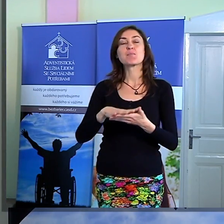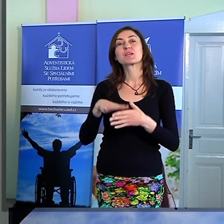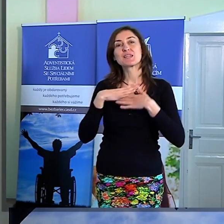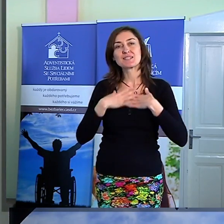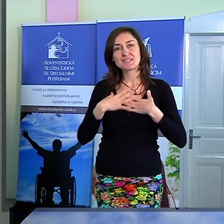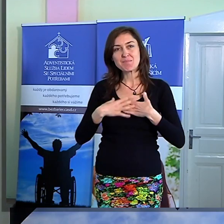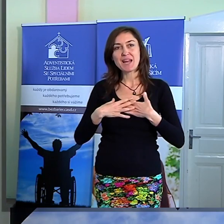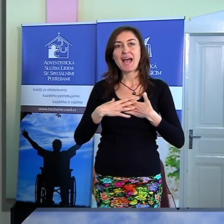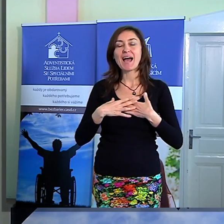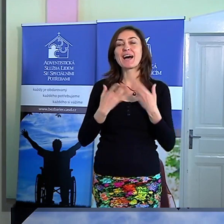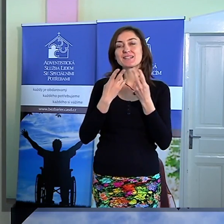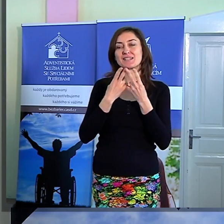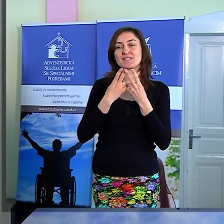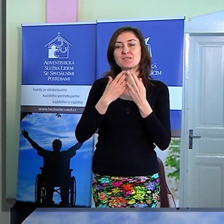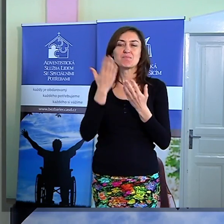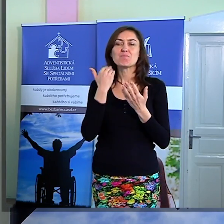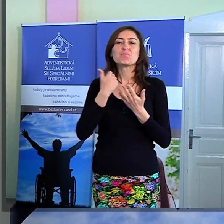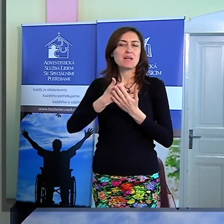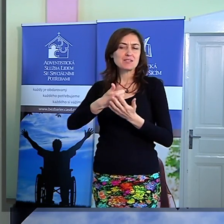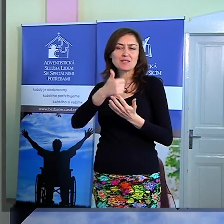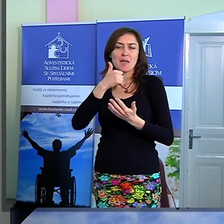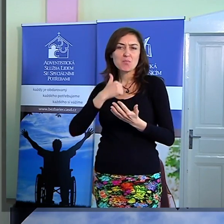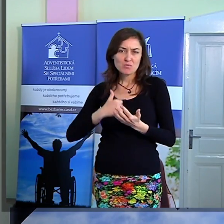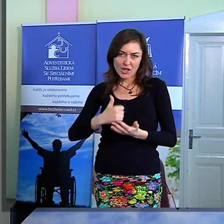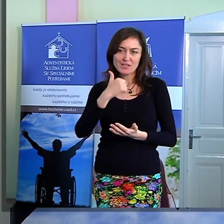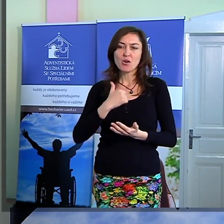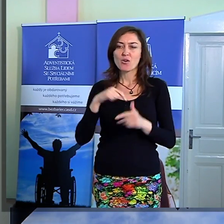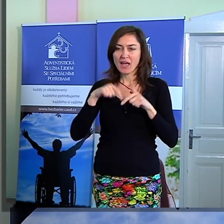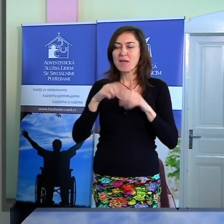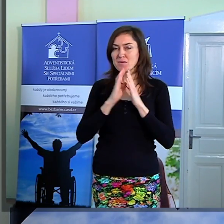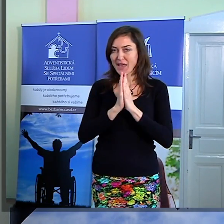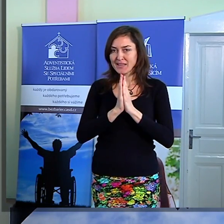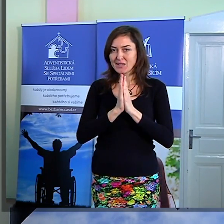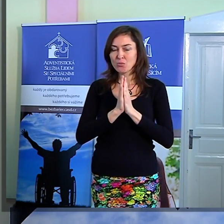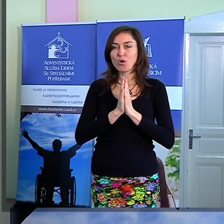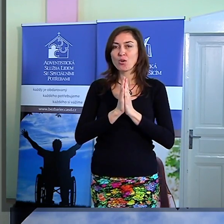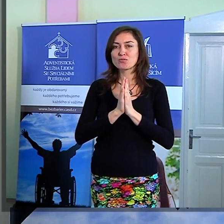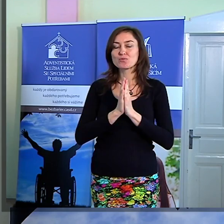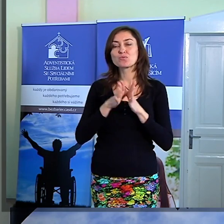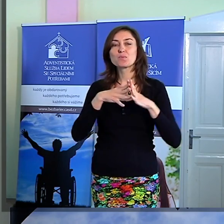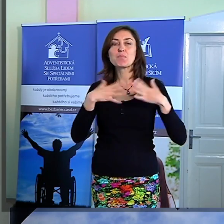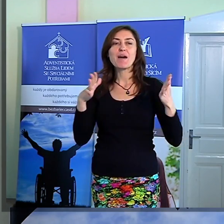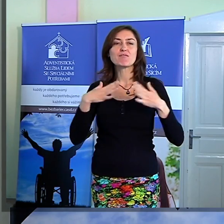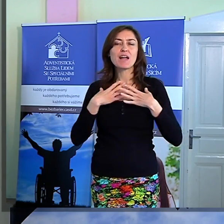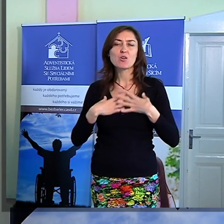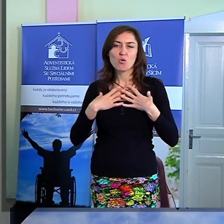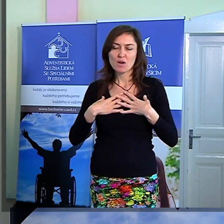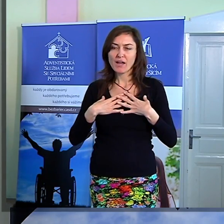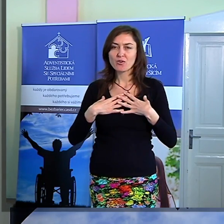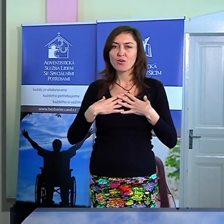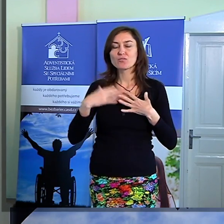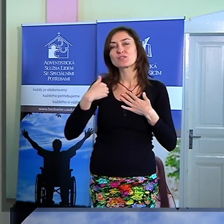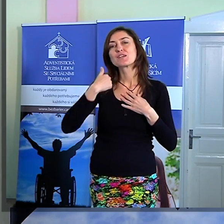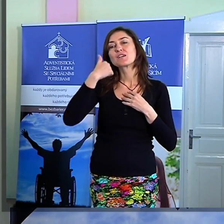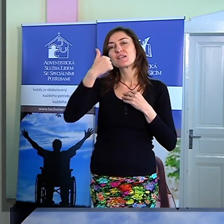když jsem tady byl před rokem na této bohoslužbě, tak mám velkou radost, že za ten rok je vidět